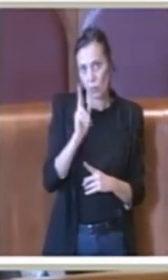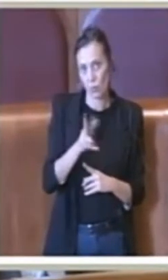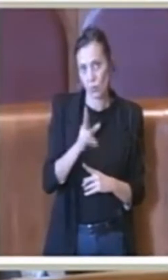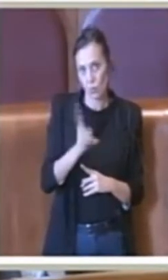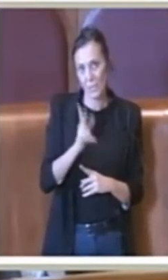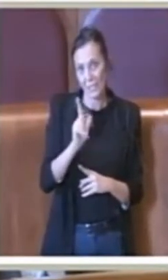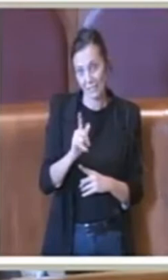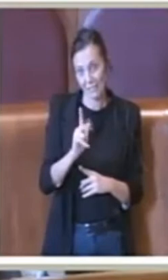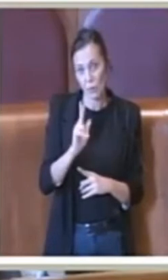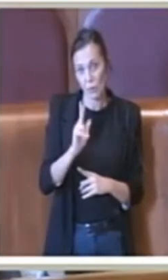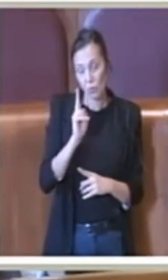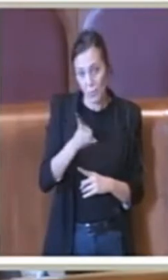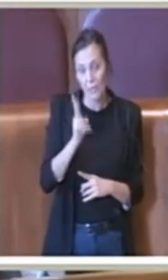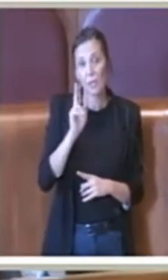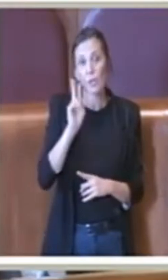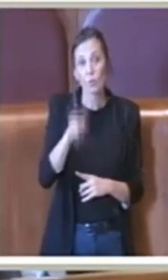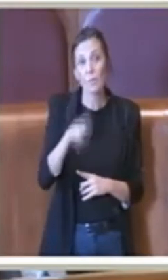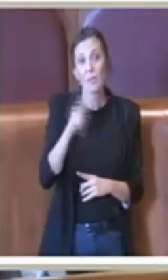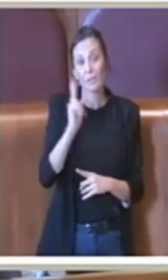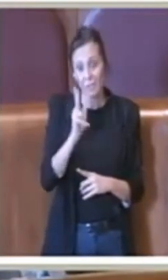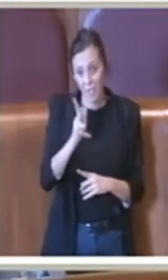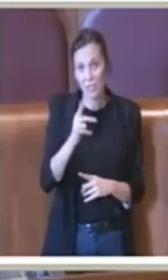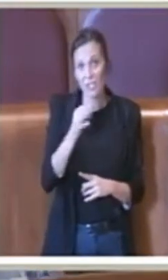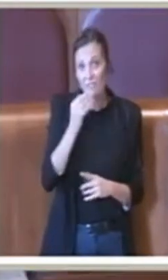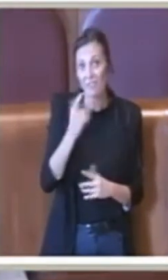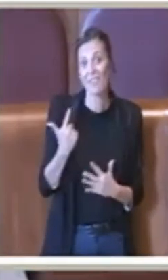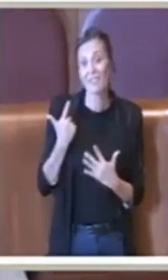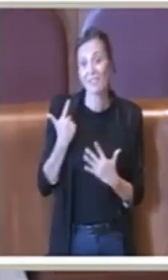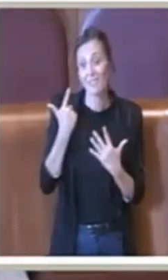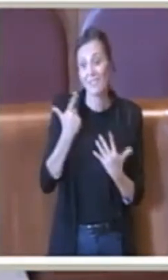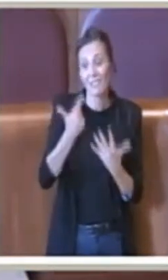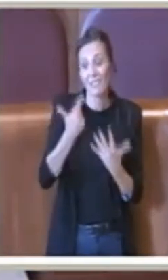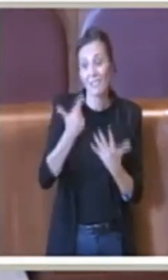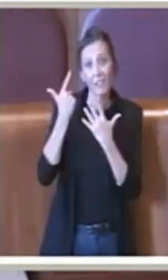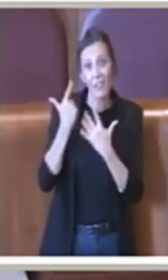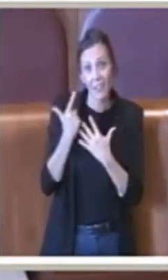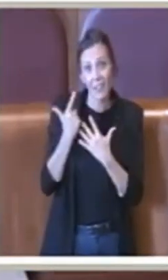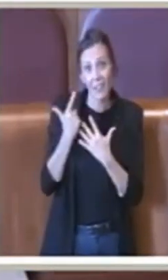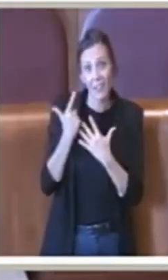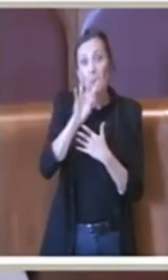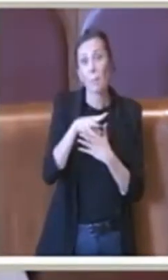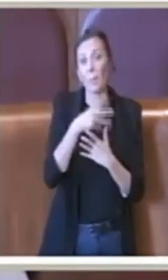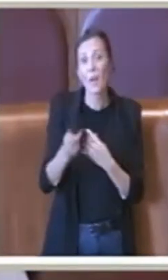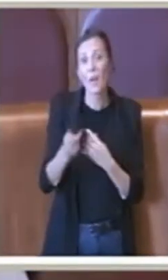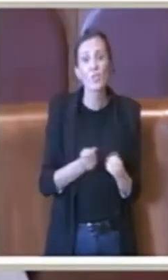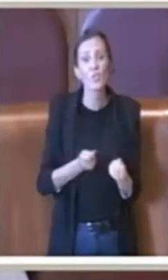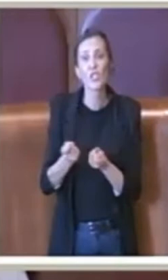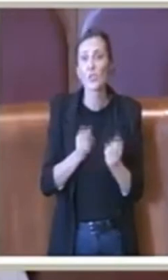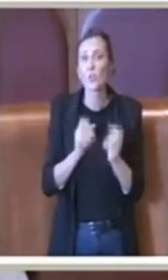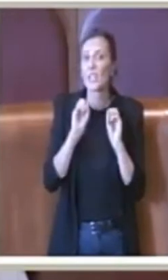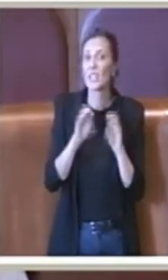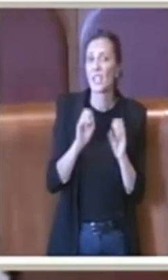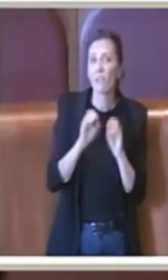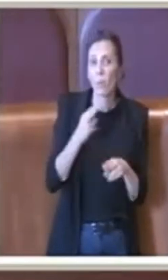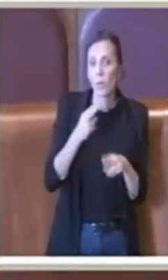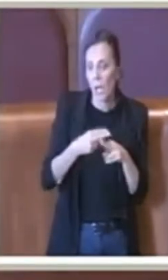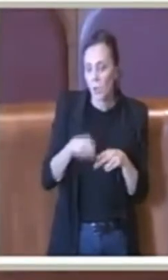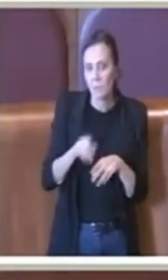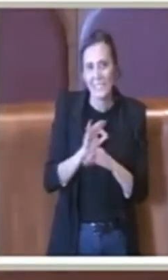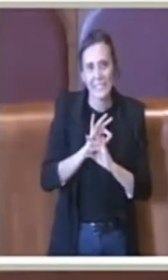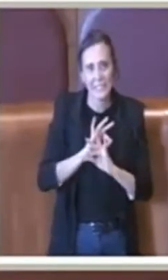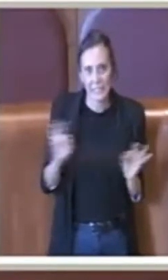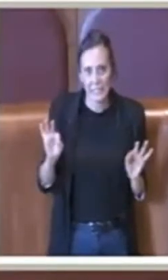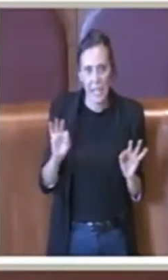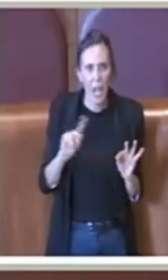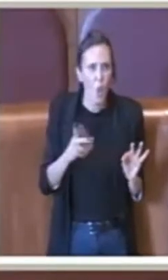parliamo di 7 anni, da allora non c'è mai stato un piano di gestione dei rifiuti a Roma, questo lo sappiamo benissimo e